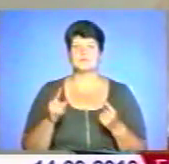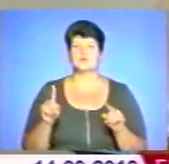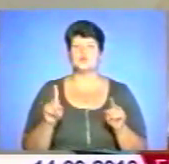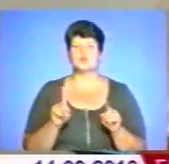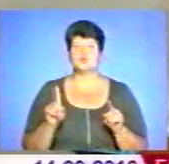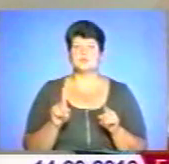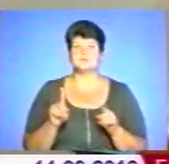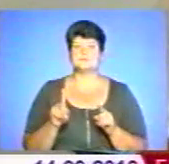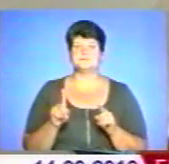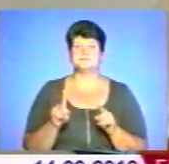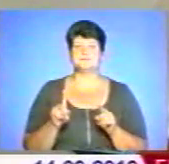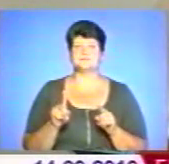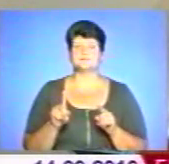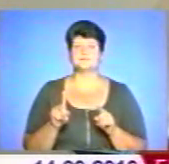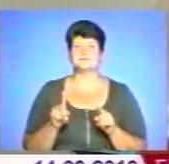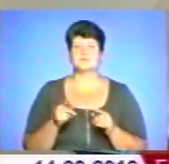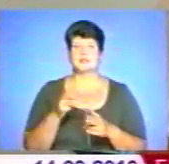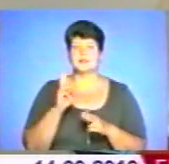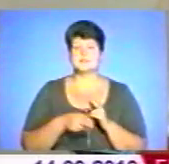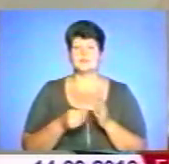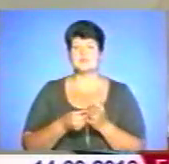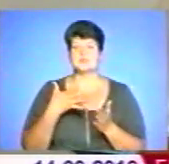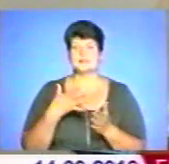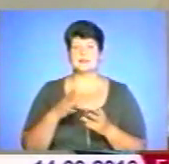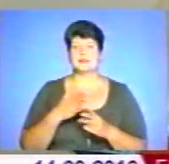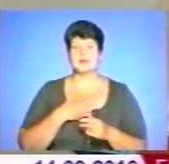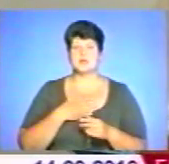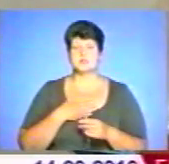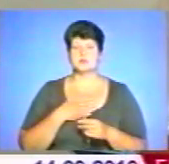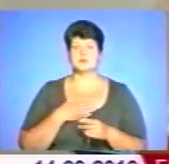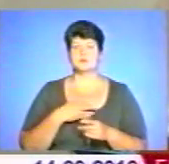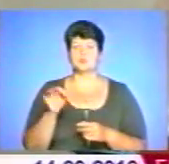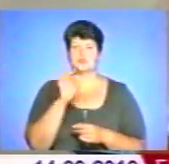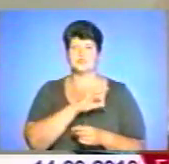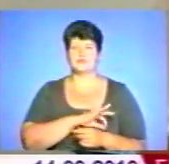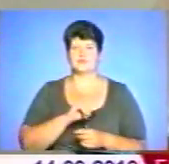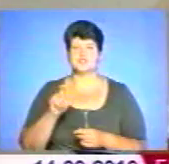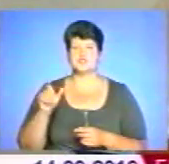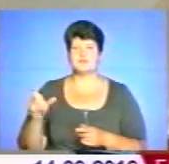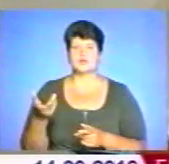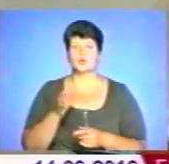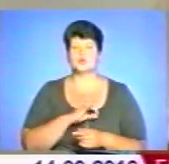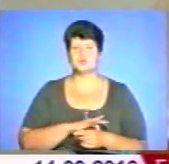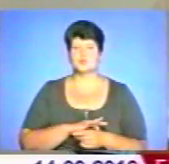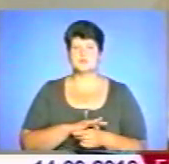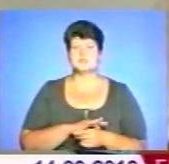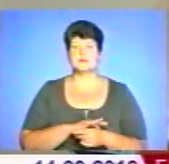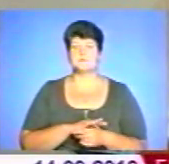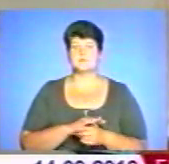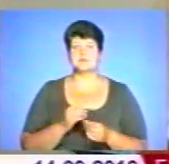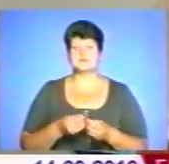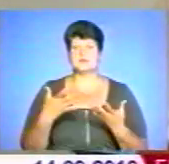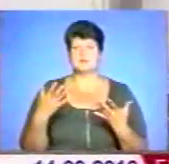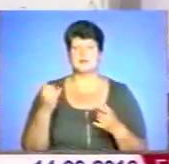кінцевої ціни для наших споживачів, які користуються світлими